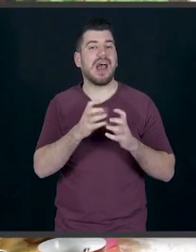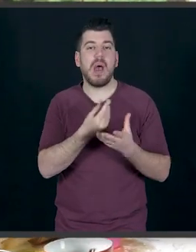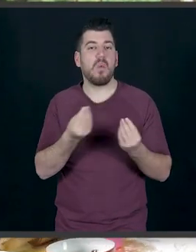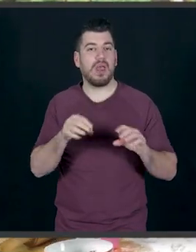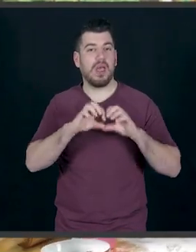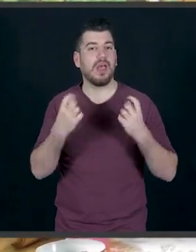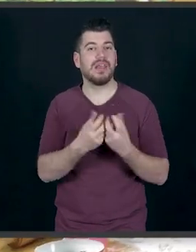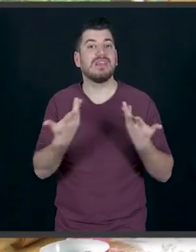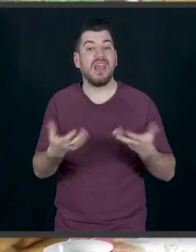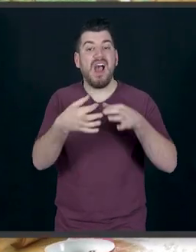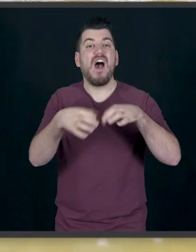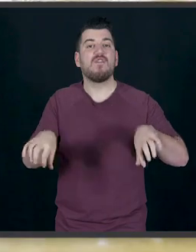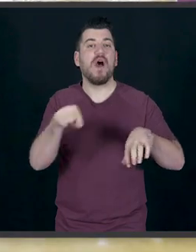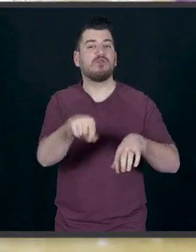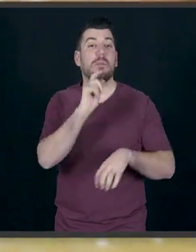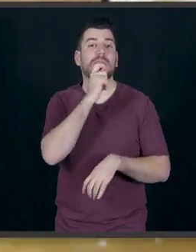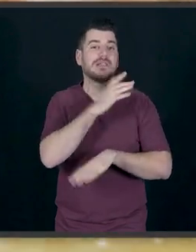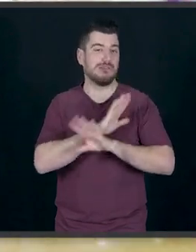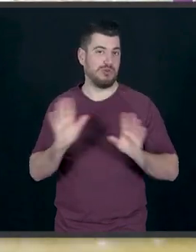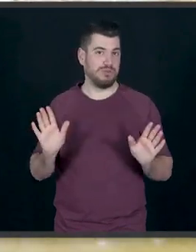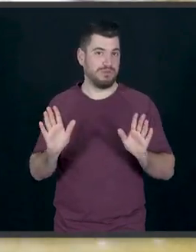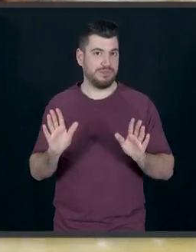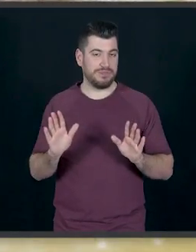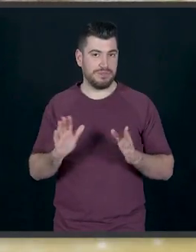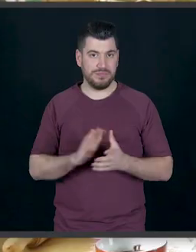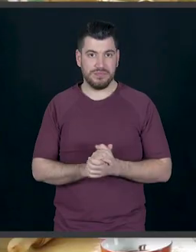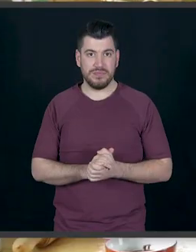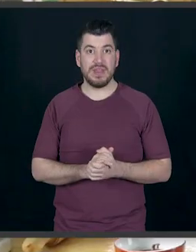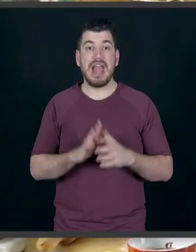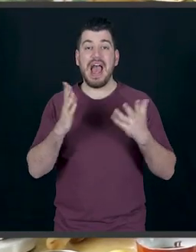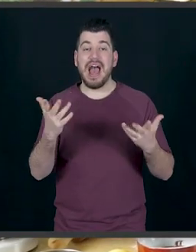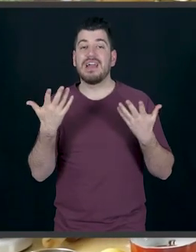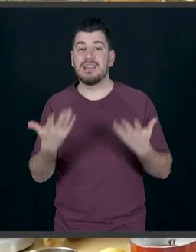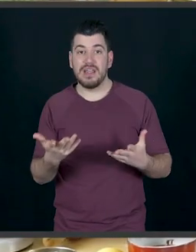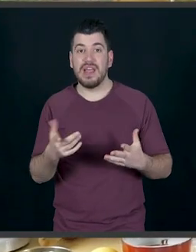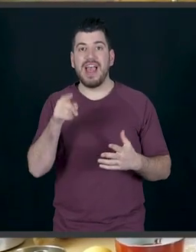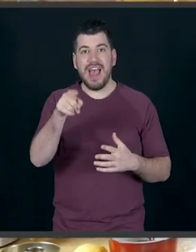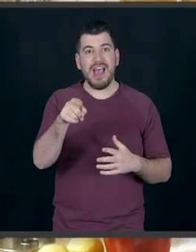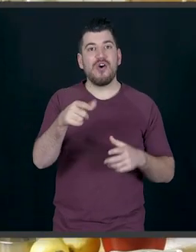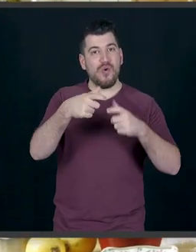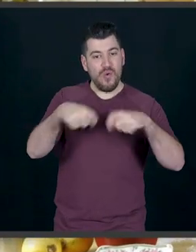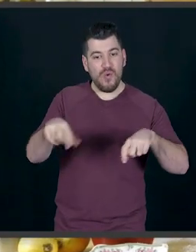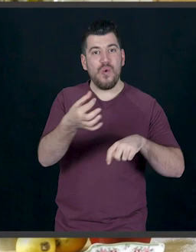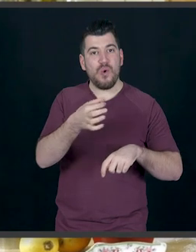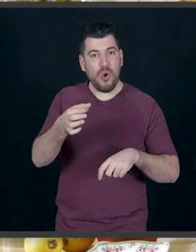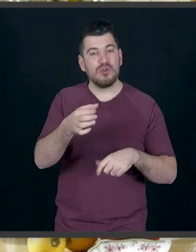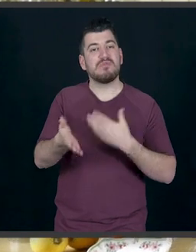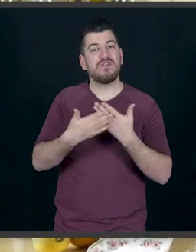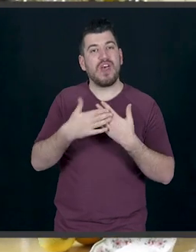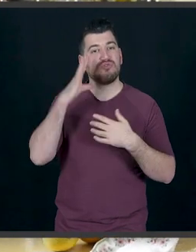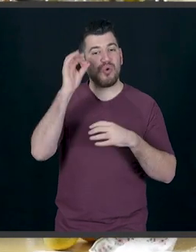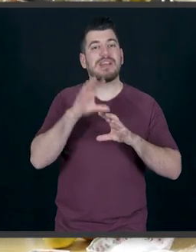περισσότερο χρόνο είναι το αυγό που βάλαμε, εντάξει. Άρα ο κρόκος μας δίνει αυτή τη συμπεριφορά στο μυγό μας. Το